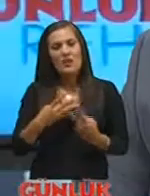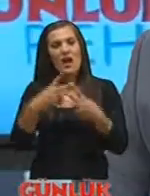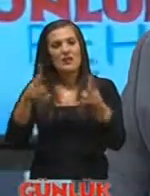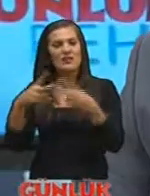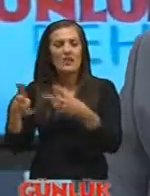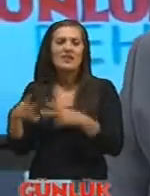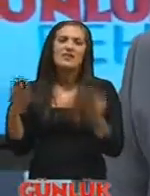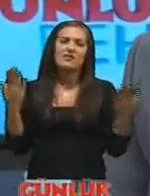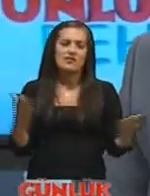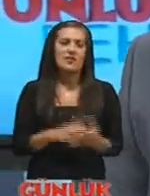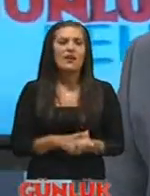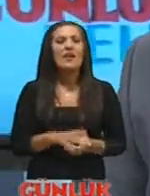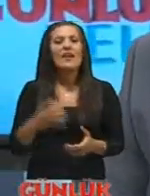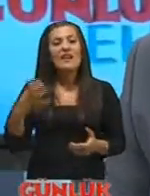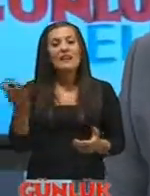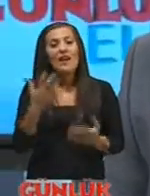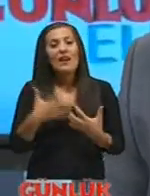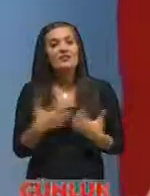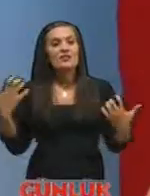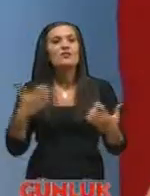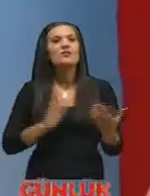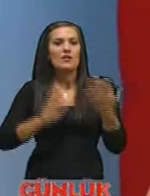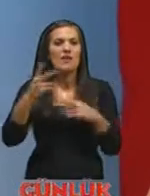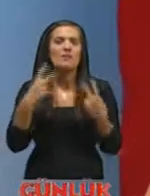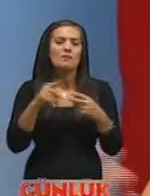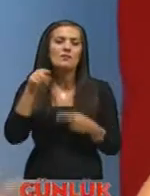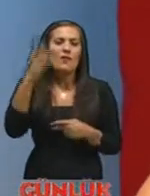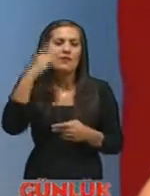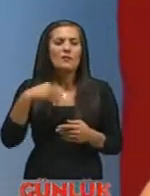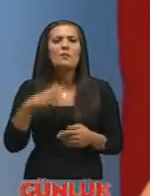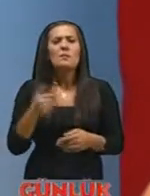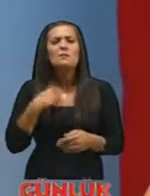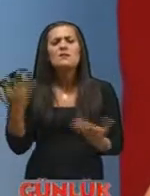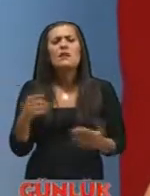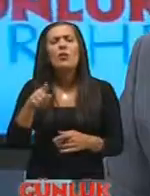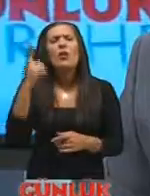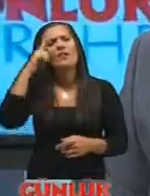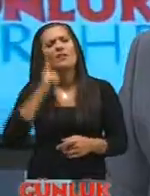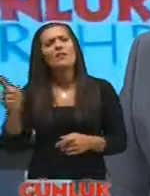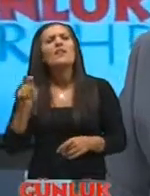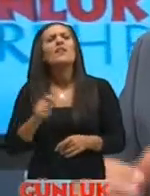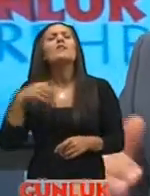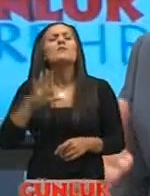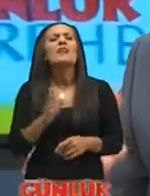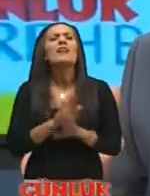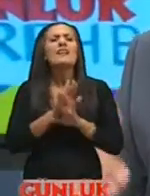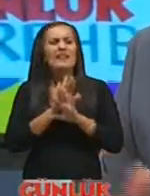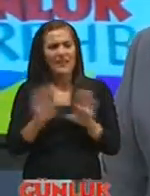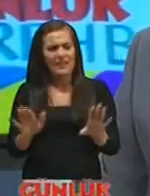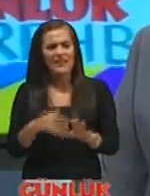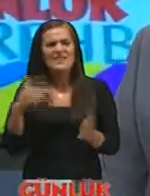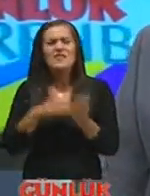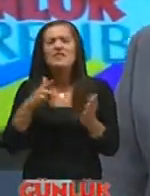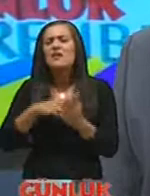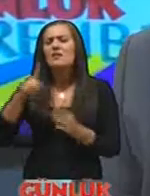açarlar inşallah daha cesur davranabilirsiniz o anlamda değil mi? zaten hiç ona takılmıyoruz biz yeter ki cezaya